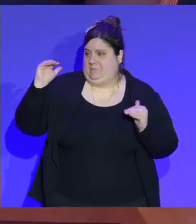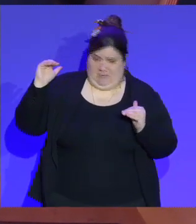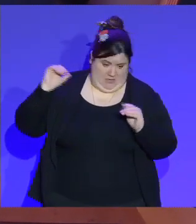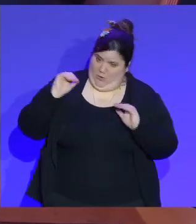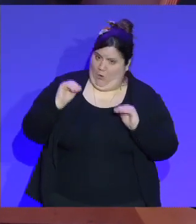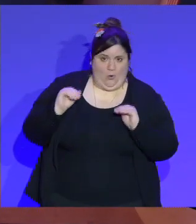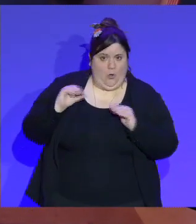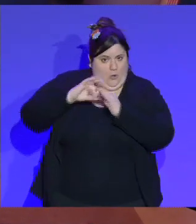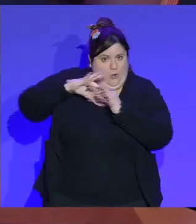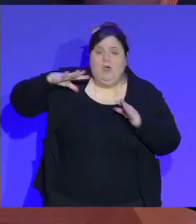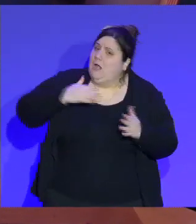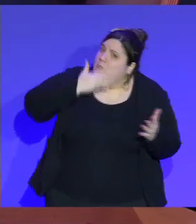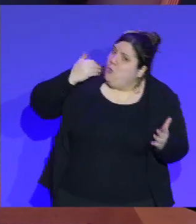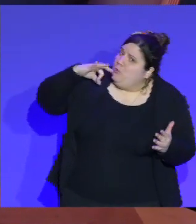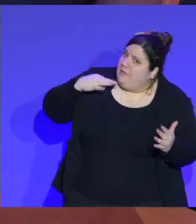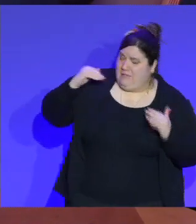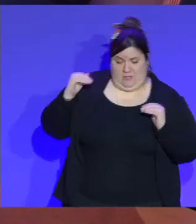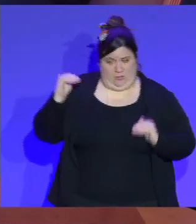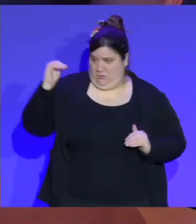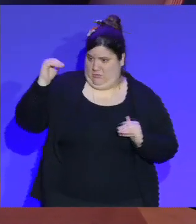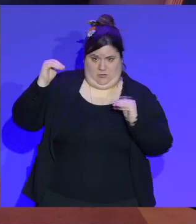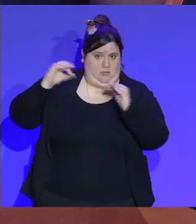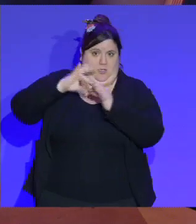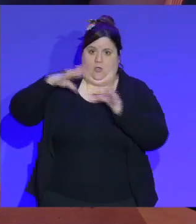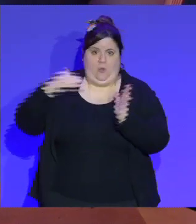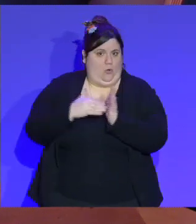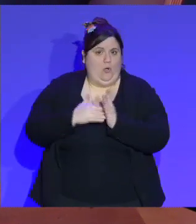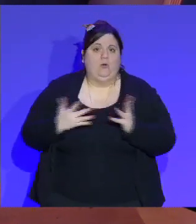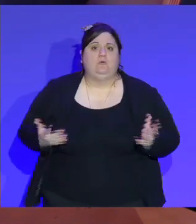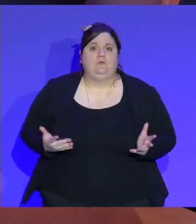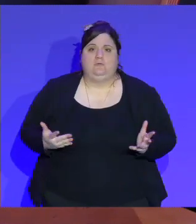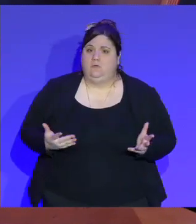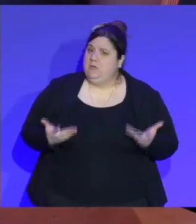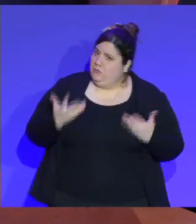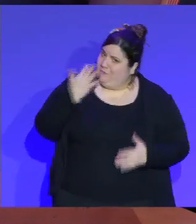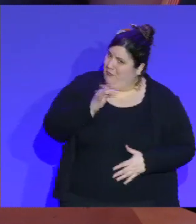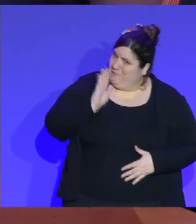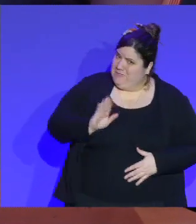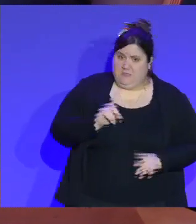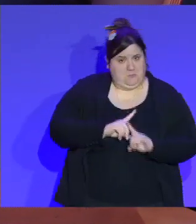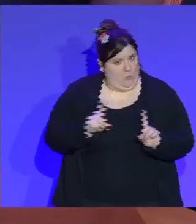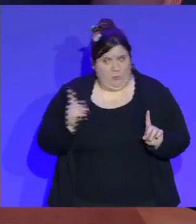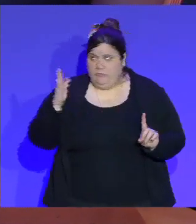homologues masculins et comme dans bien d'autres pays européens. Alors,